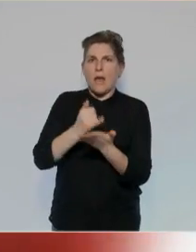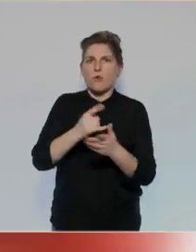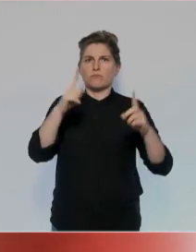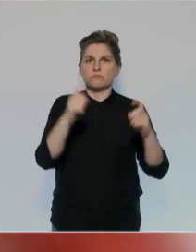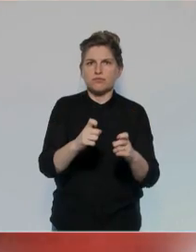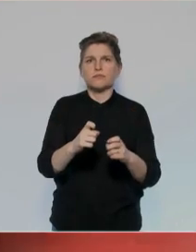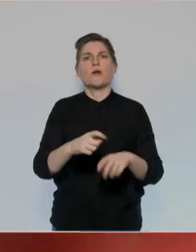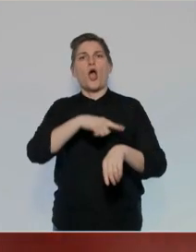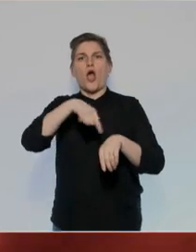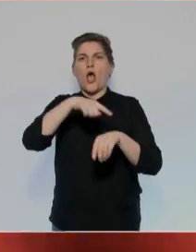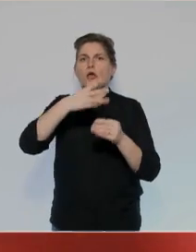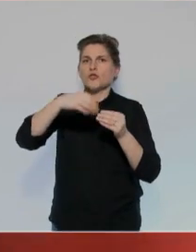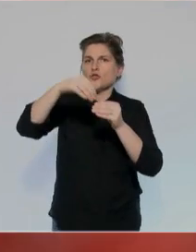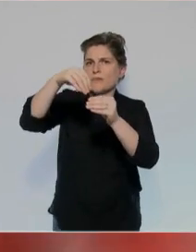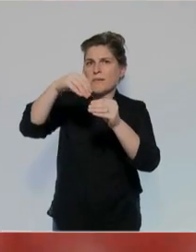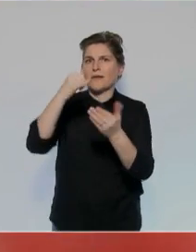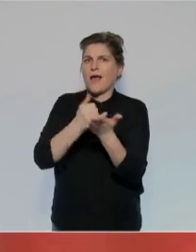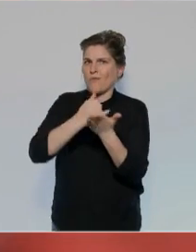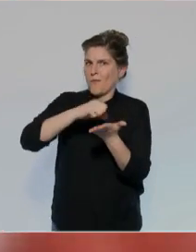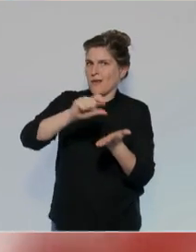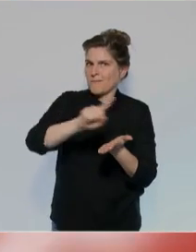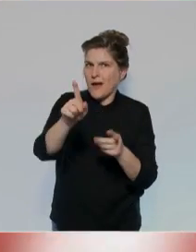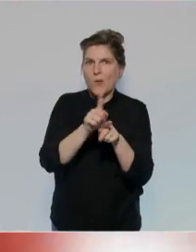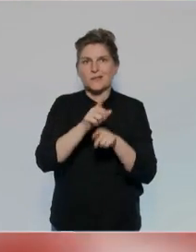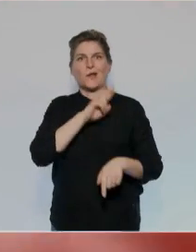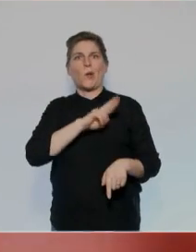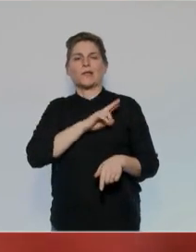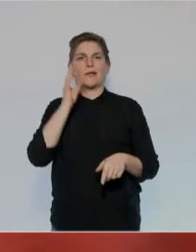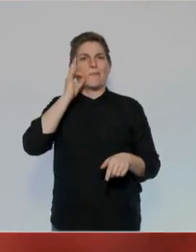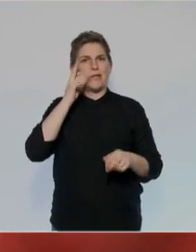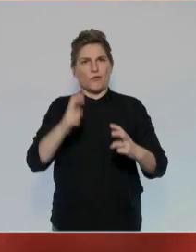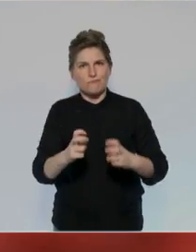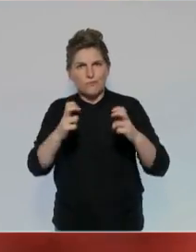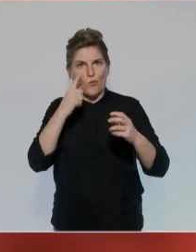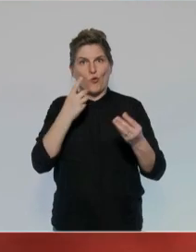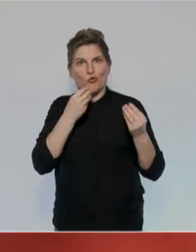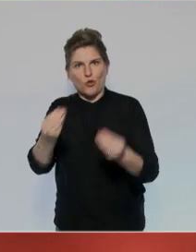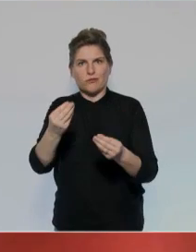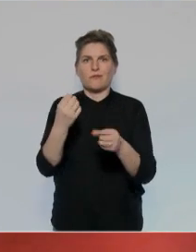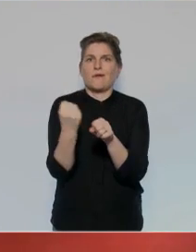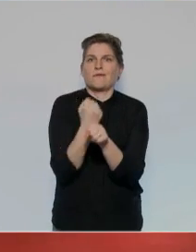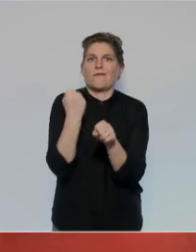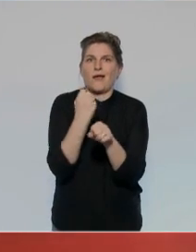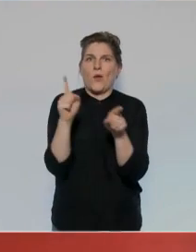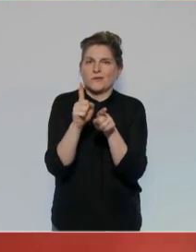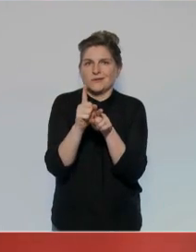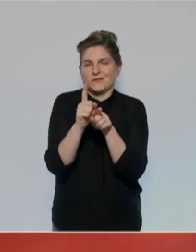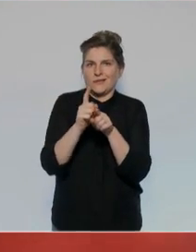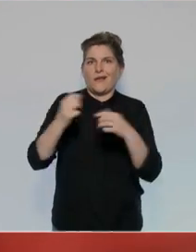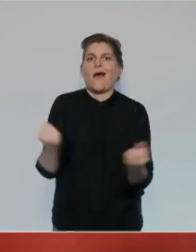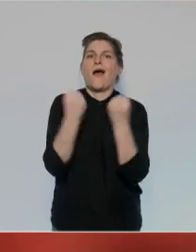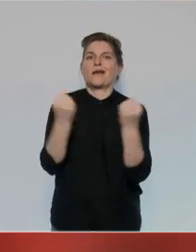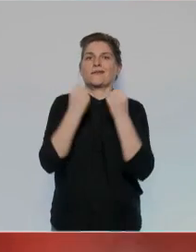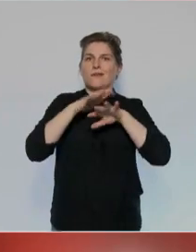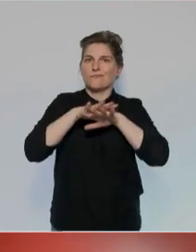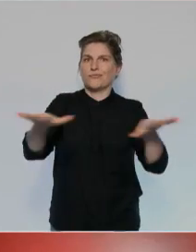impôts, je défiscaliserai les heures supplémentaires et je revaloriserai les petites retraites pour relancer l'activité et l'emploi. Vous l'avez